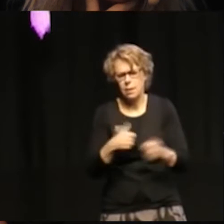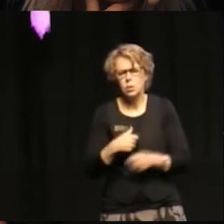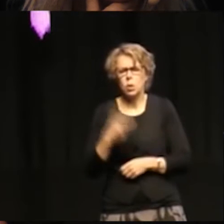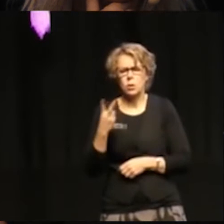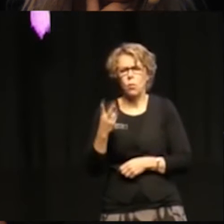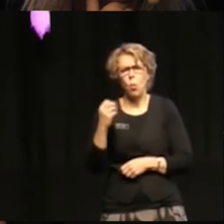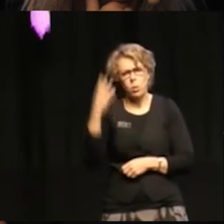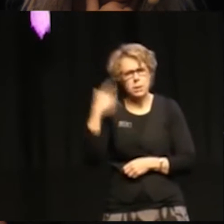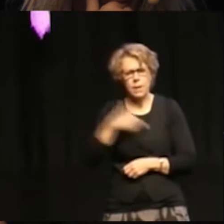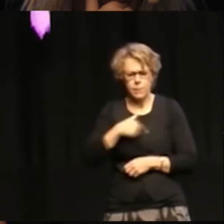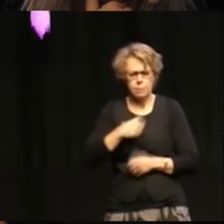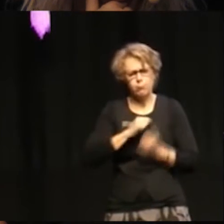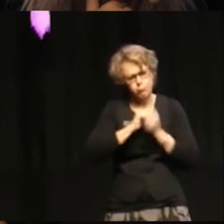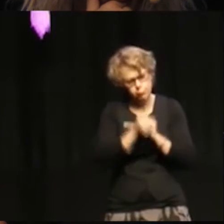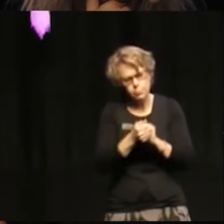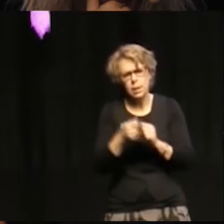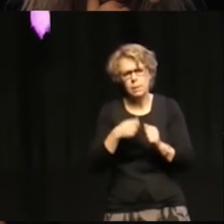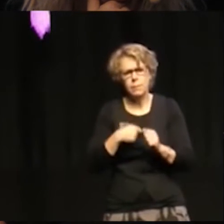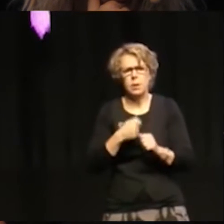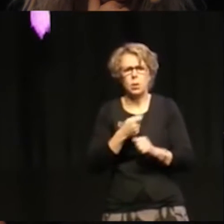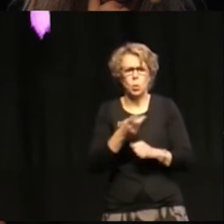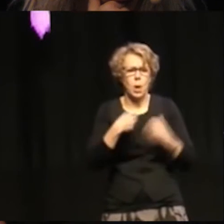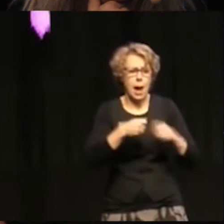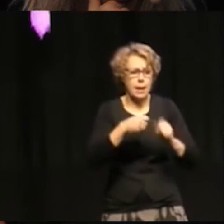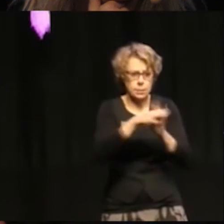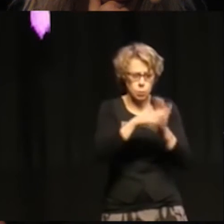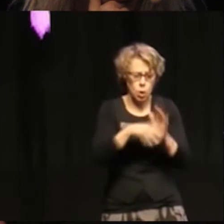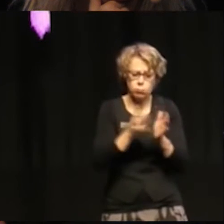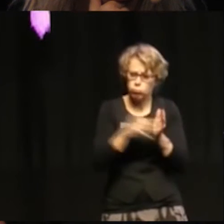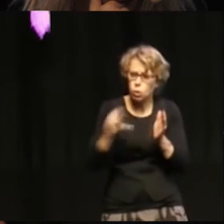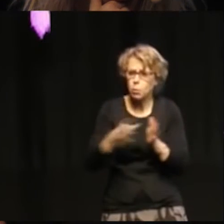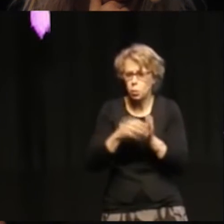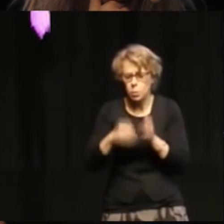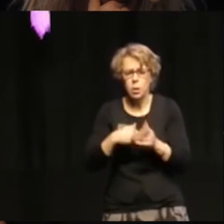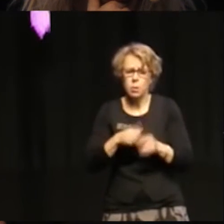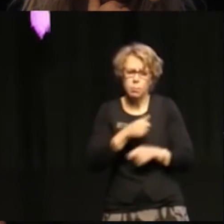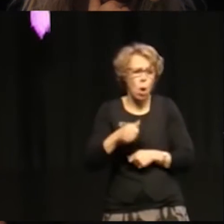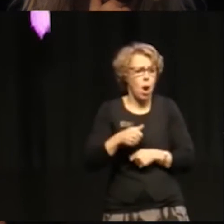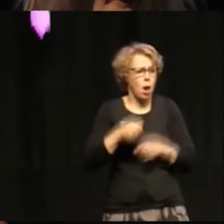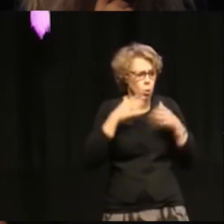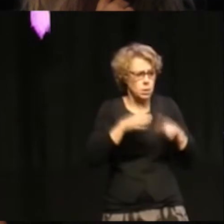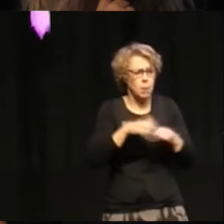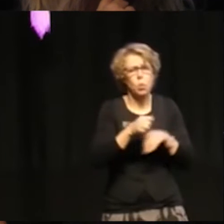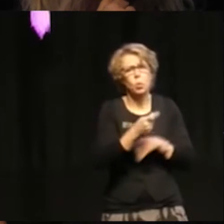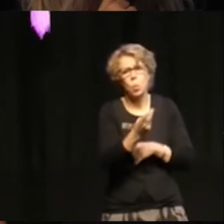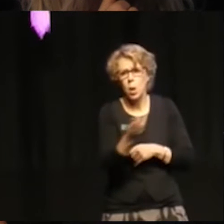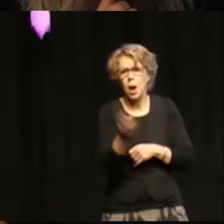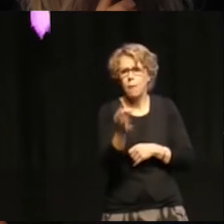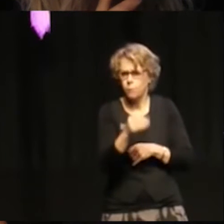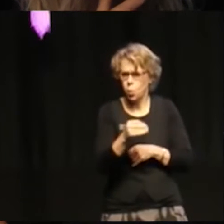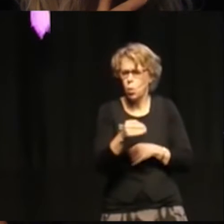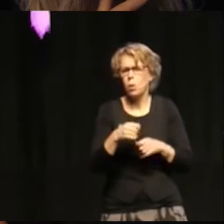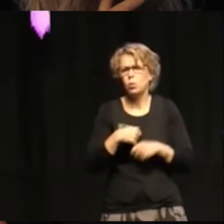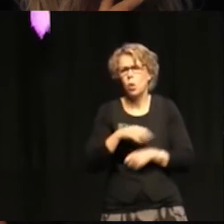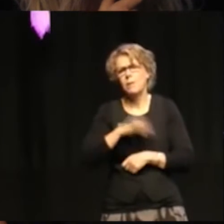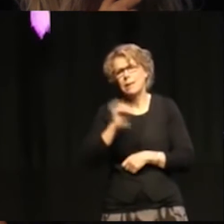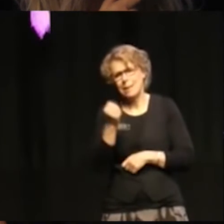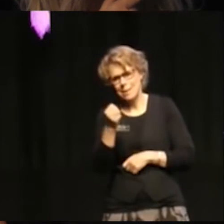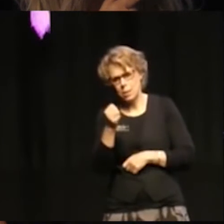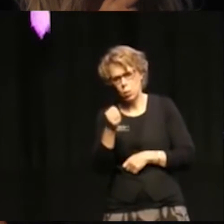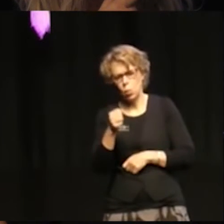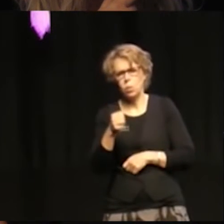om det. Vi har tagit bort en hel del handlingsprogram, koncentrerat oss på några. Och vi har nu nio fullmäktigemål